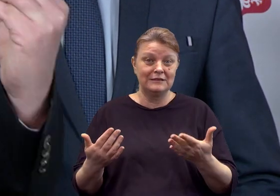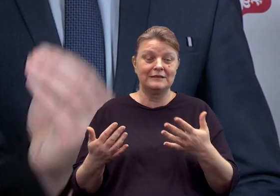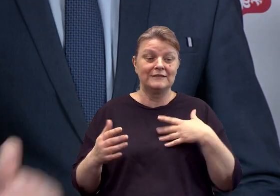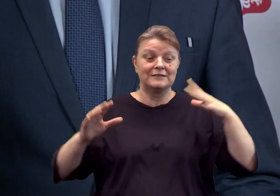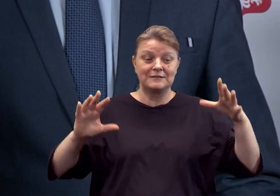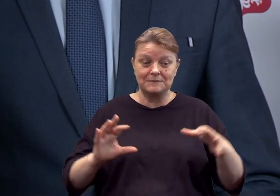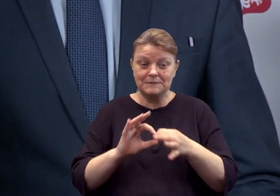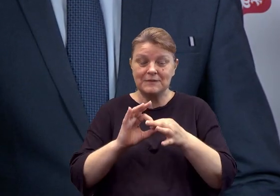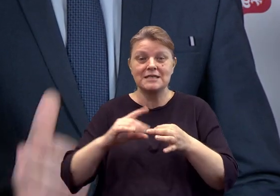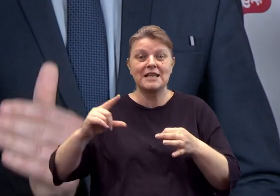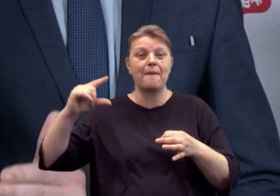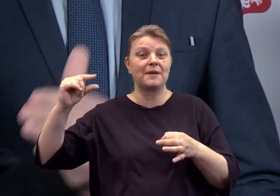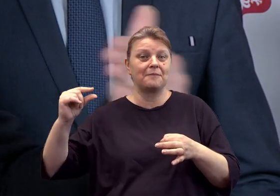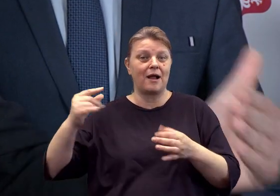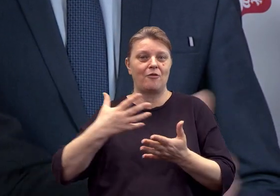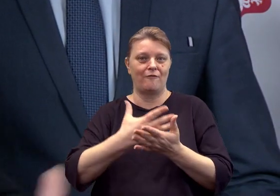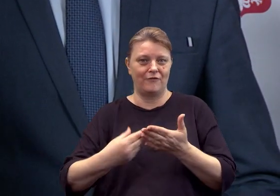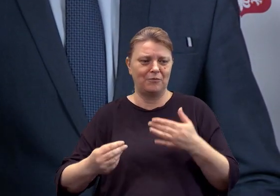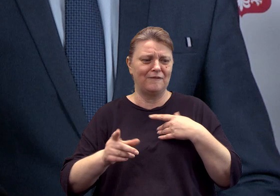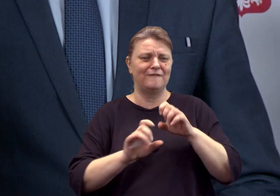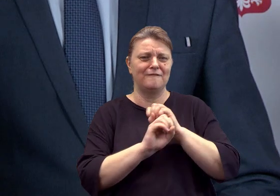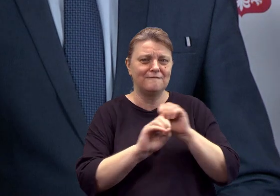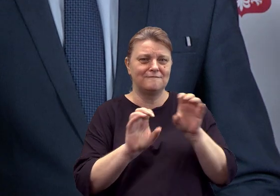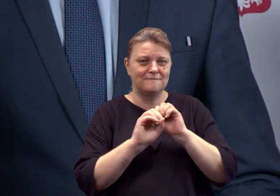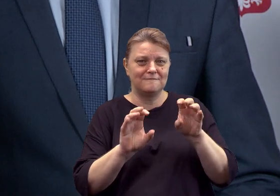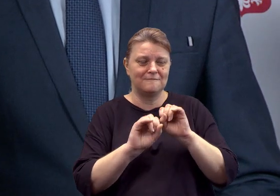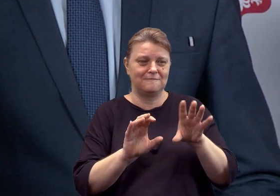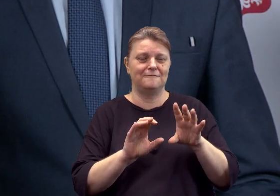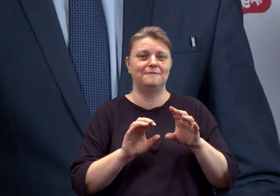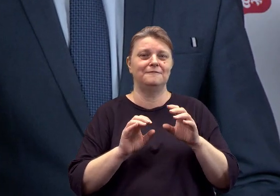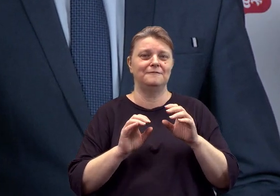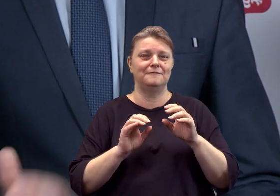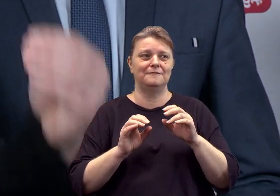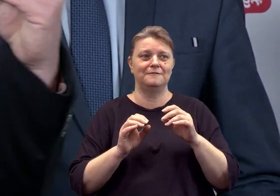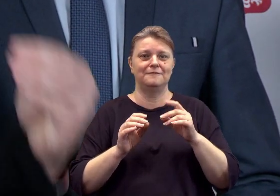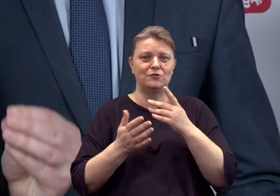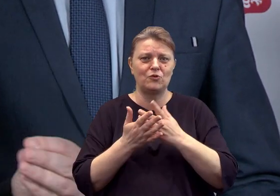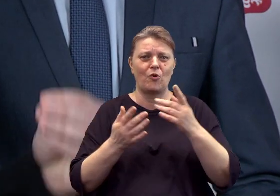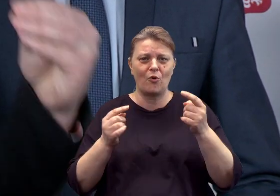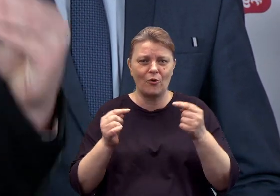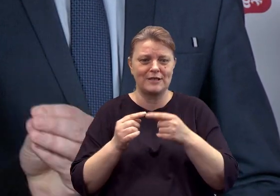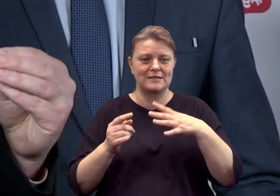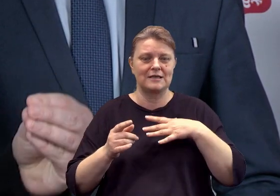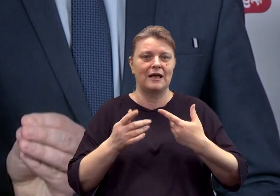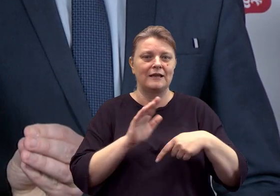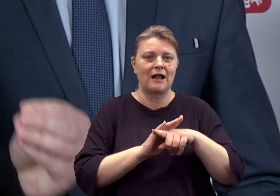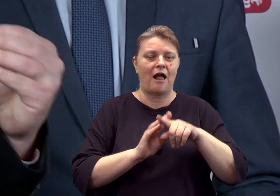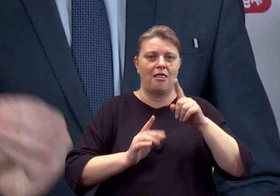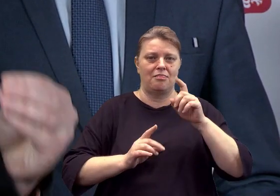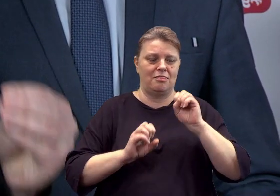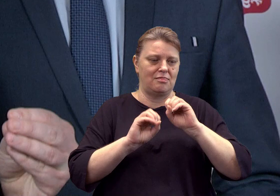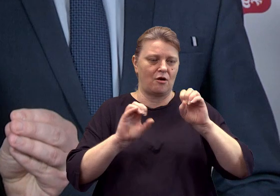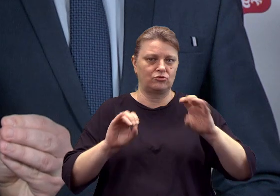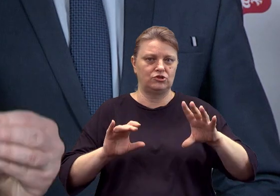powiązanie z minimalnym wynagrodzeniem i tłumaczyliśmy to naszym partnerom społecznym, jest stabilizacją, której nauczyciele oczekują.